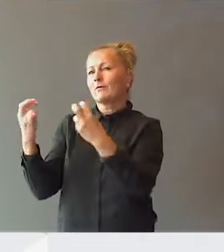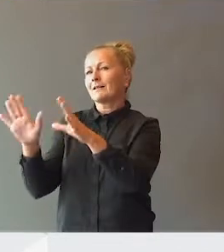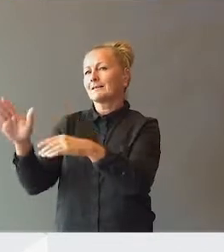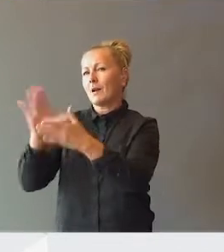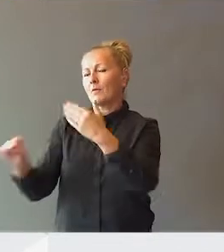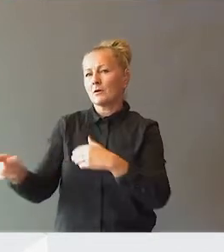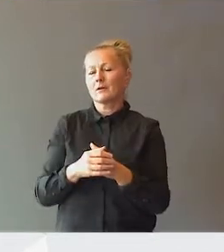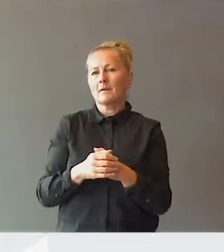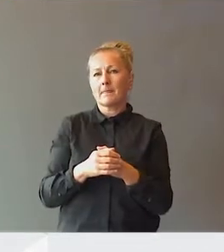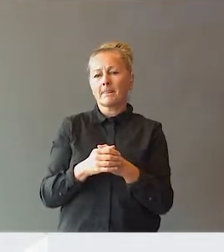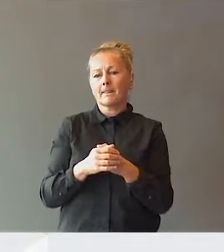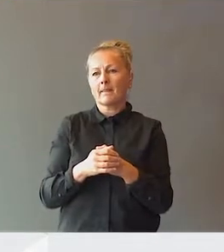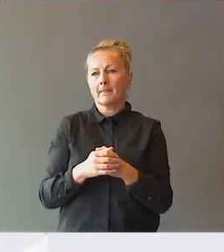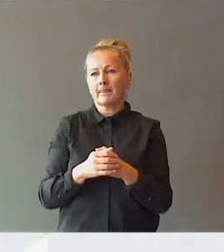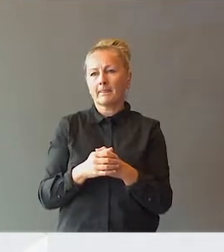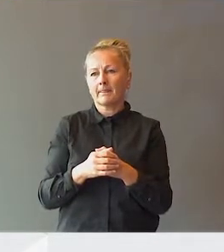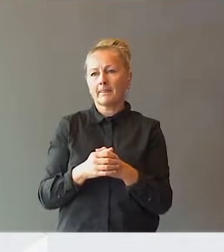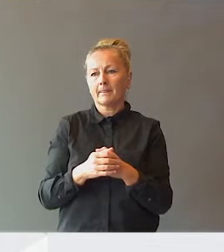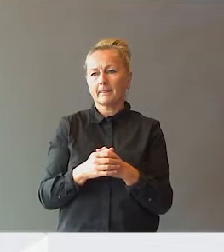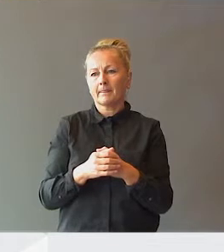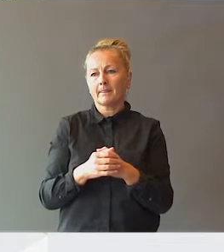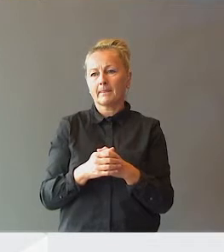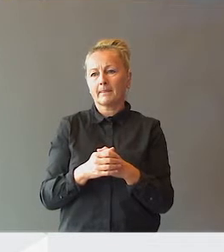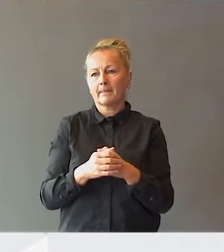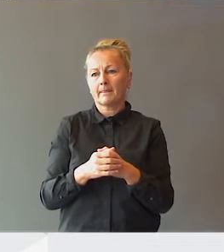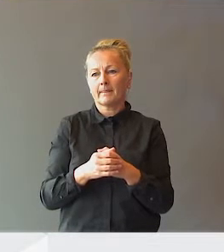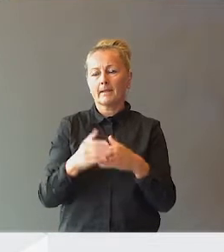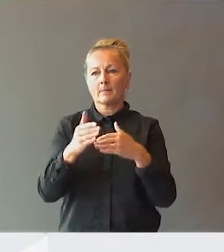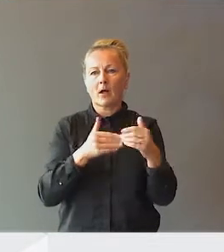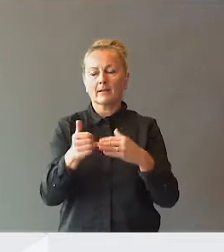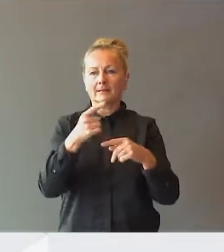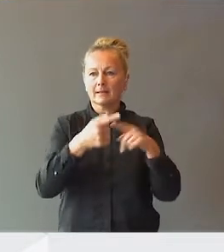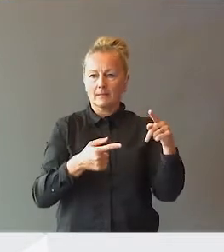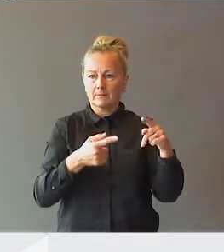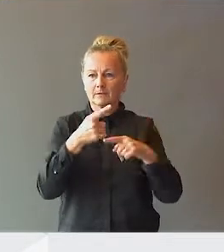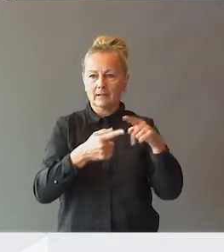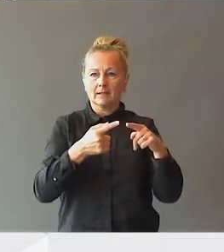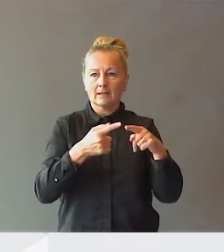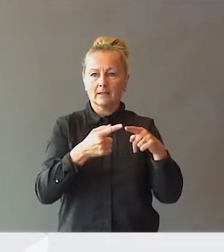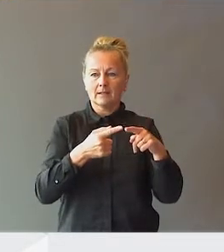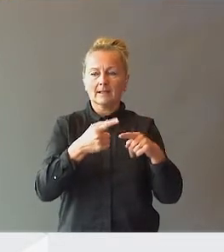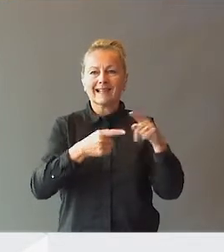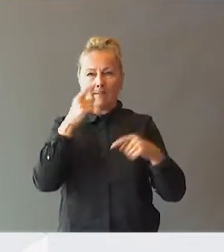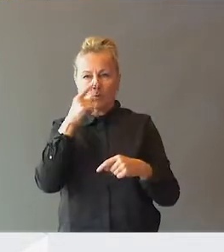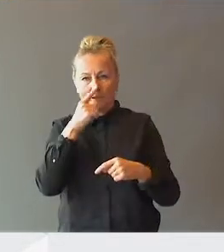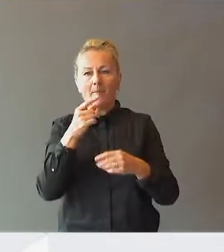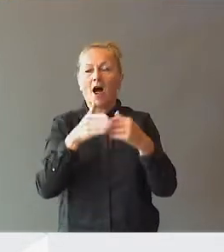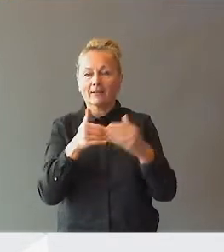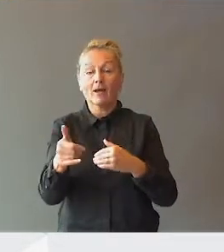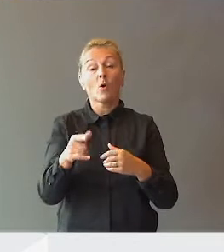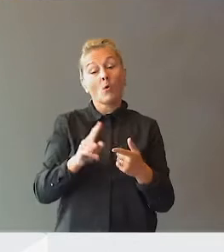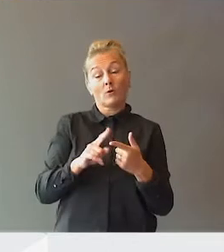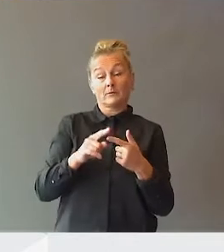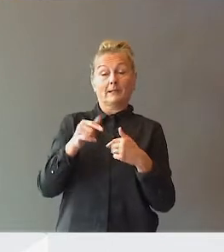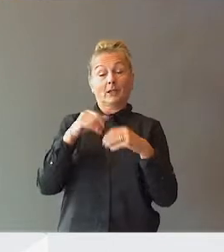mest er modellig behandlet. Og det er vittne om at ekspertutvalget ikke kjenner PP-tjenesten sin daglige praksis,